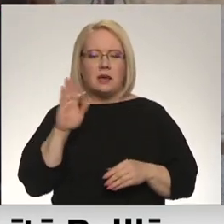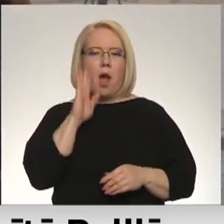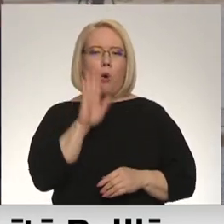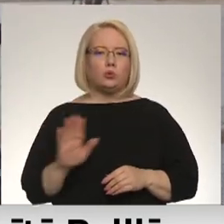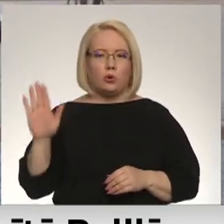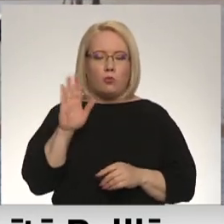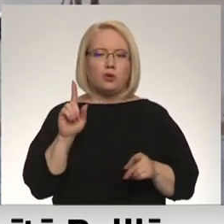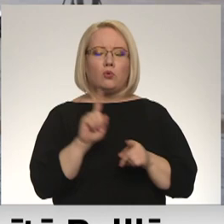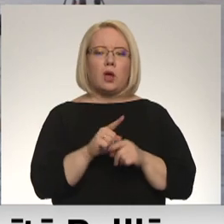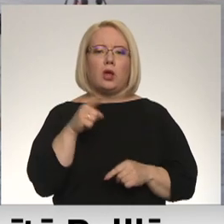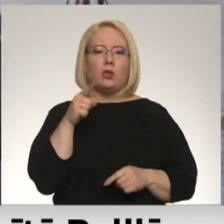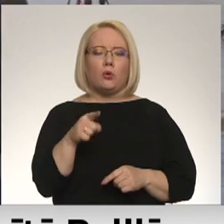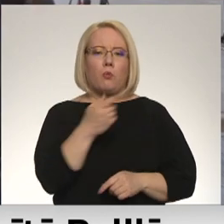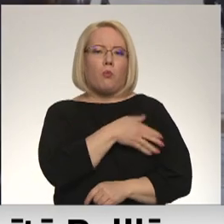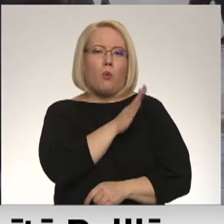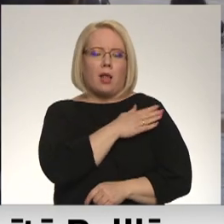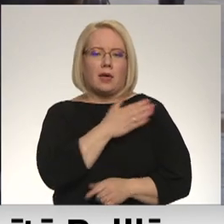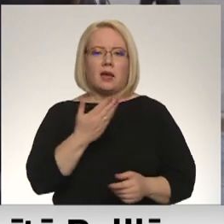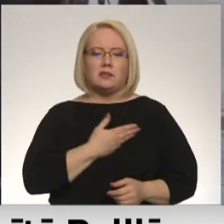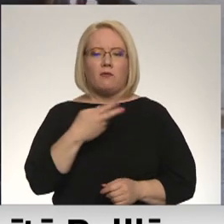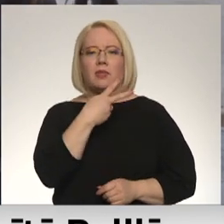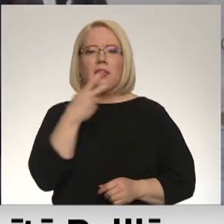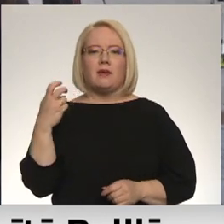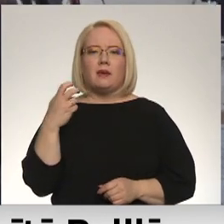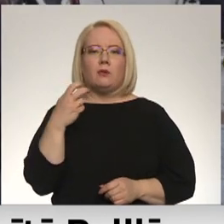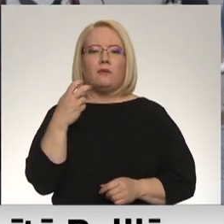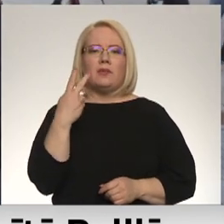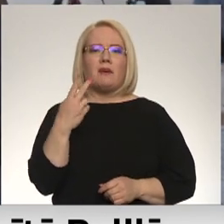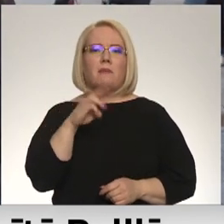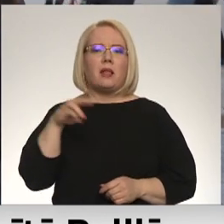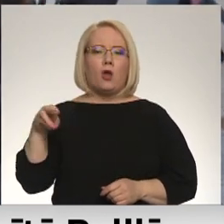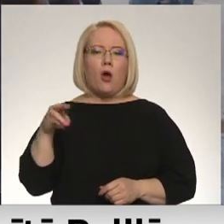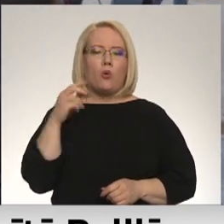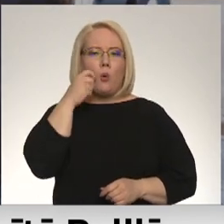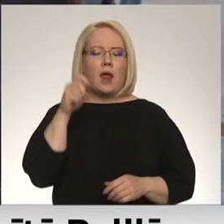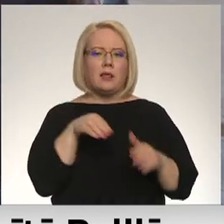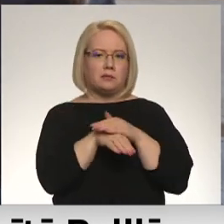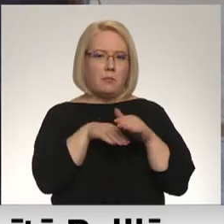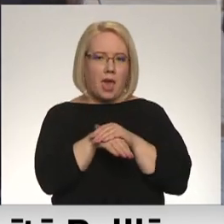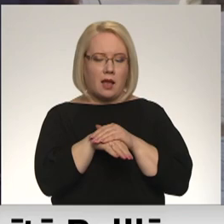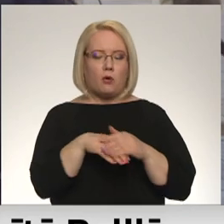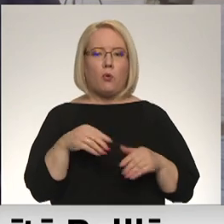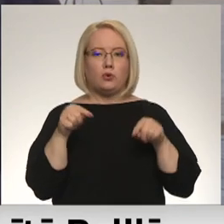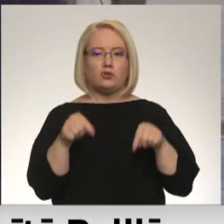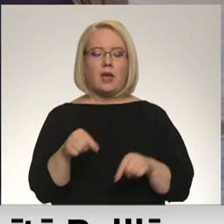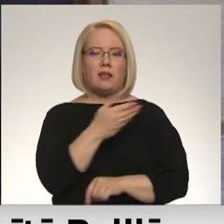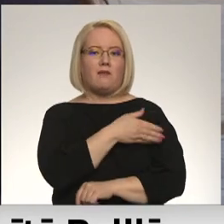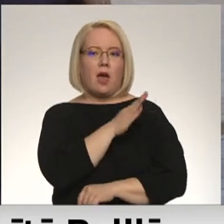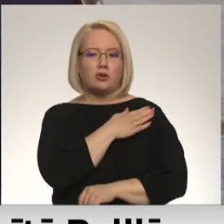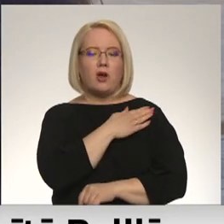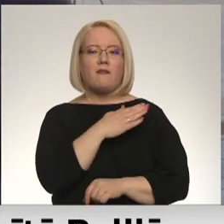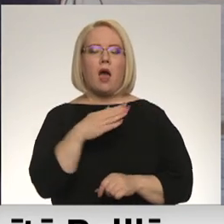valsts, bet arī izmetina vairāk nekā divus miljonus Ukraiņas bēgļu. Un šeit Varšavā, šeit